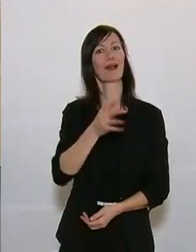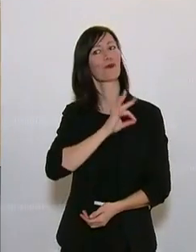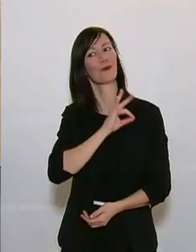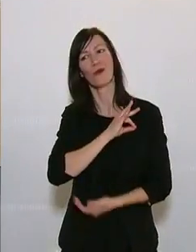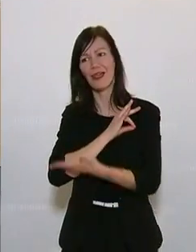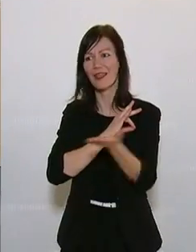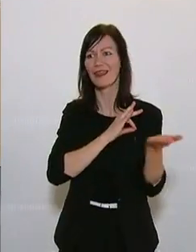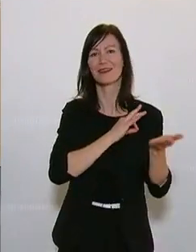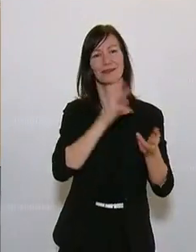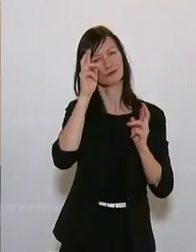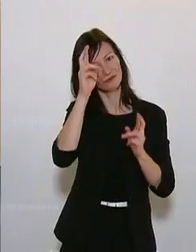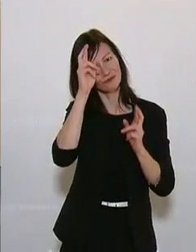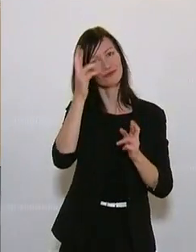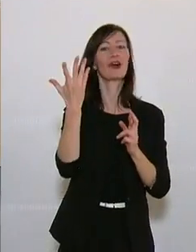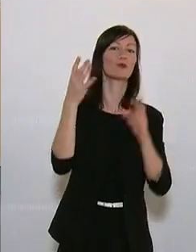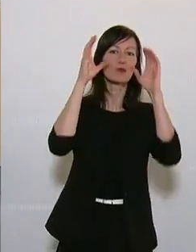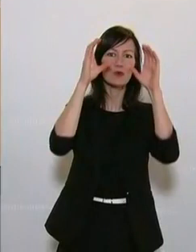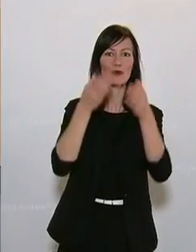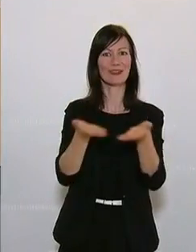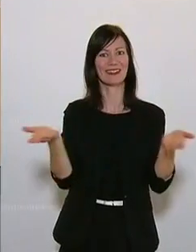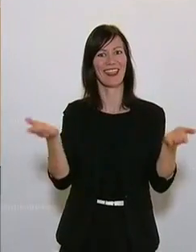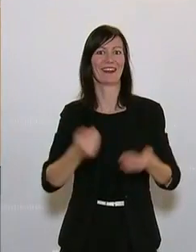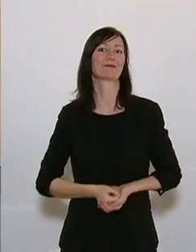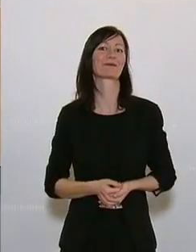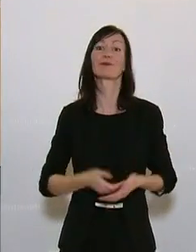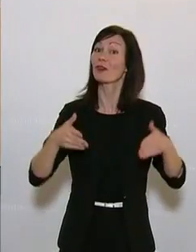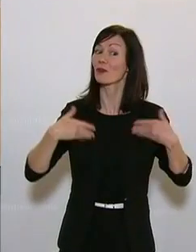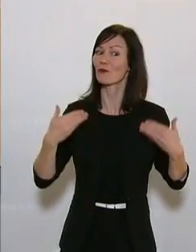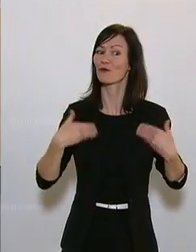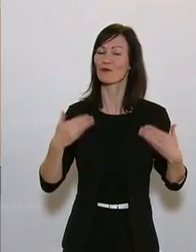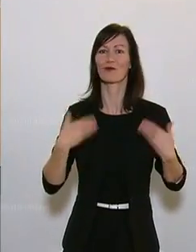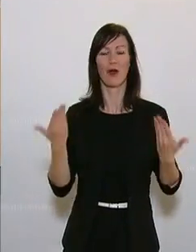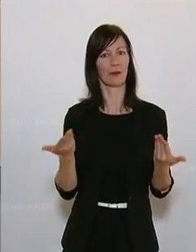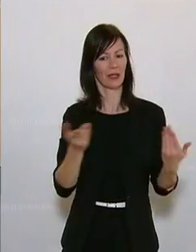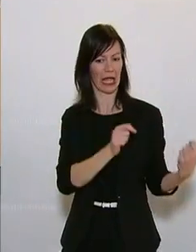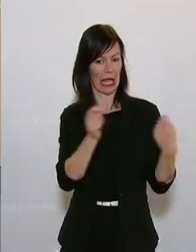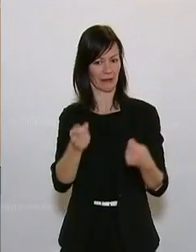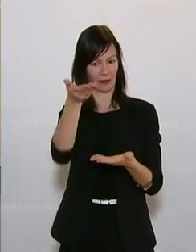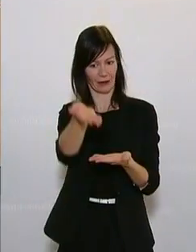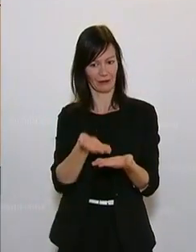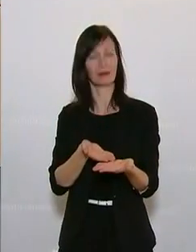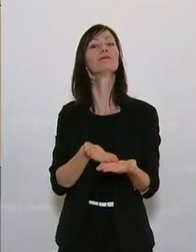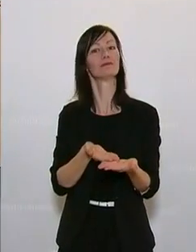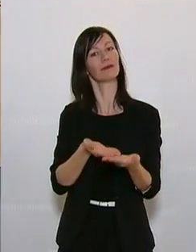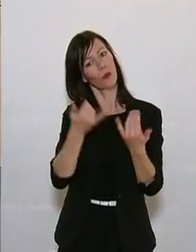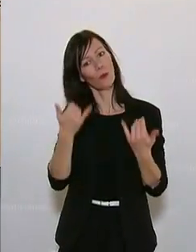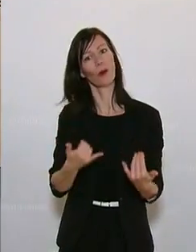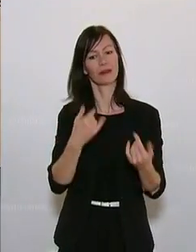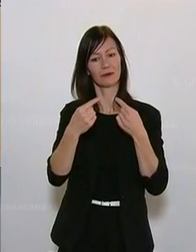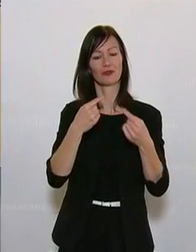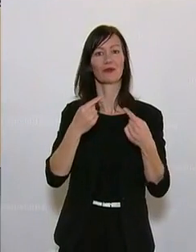Zuseherinnen und Zuseher. Ich freue mich, dass wir uns mit dem vorliegenden Antrag heute dem E-Sport widmen können.